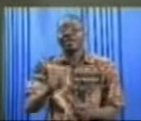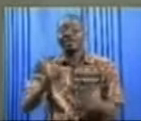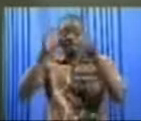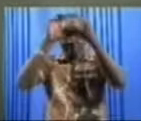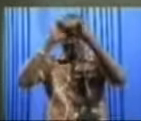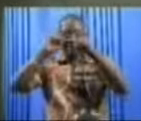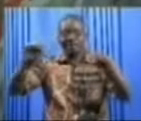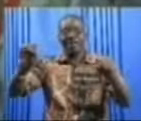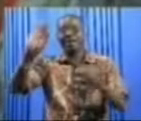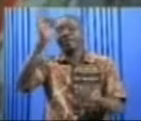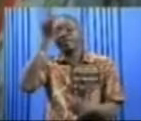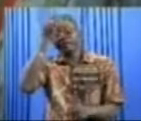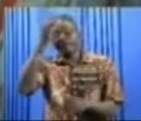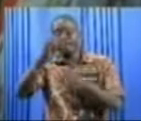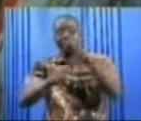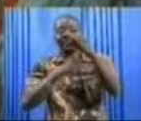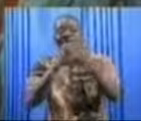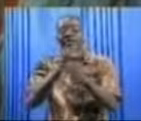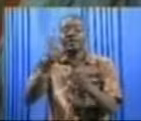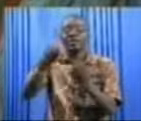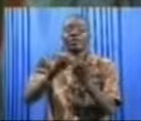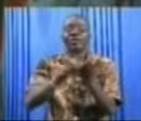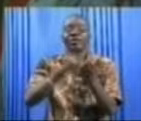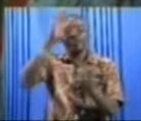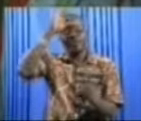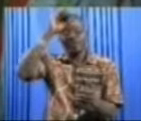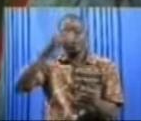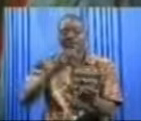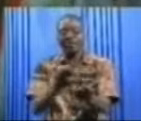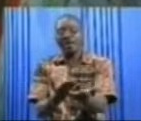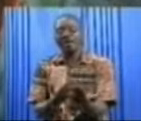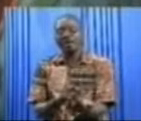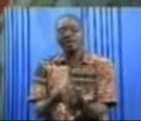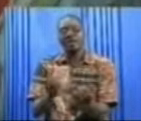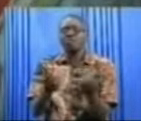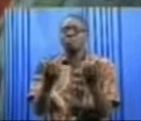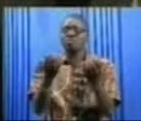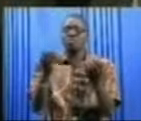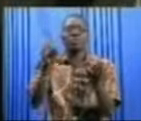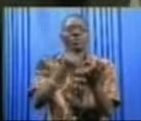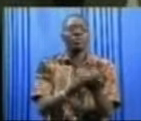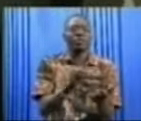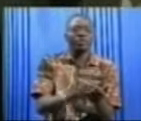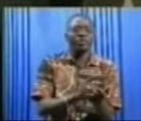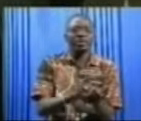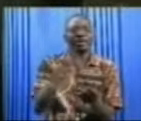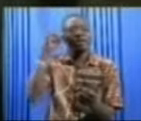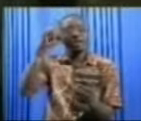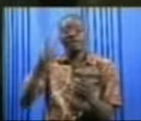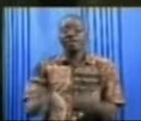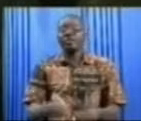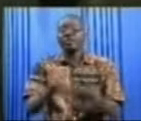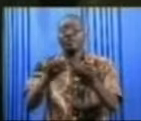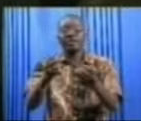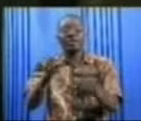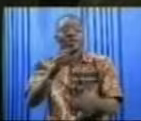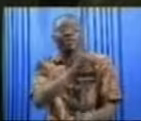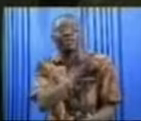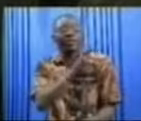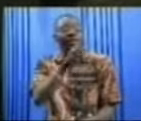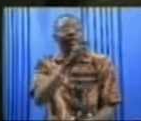de la Fédération internationale des droits de l'homme est attendu sur plusieurs dossiers. Les biens mal acquis, le procès à Bré et la